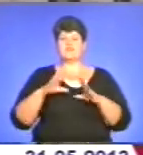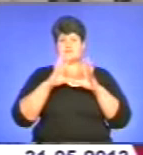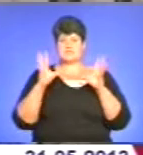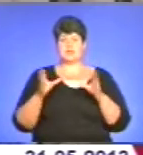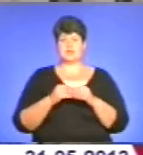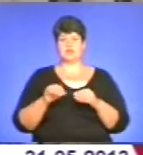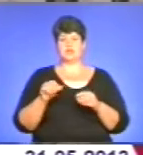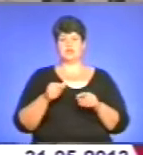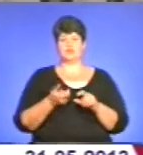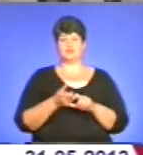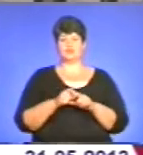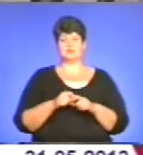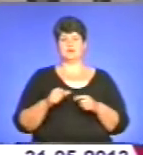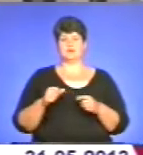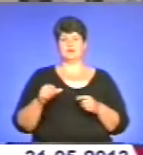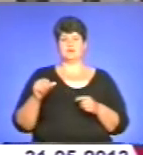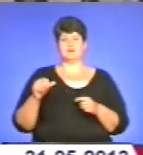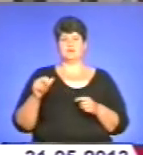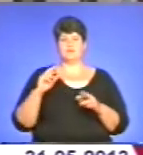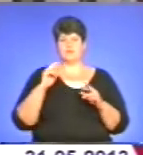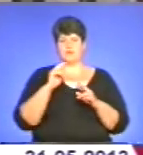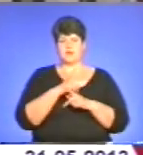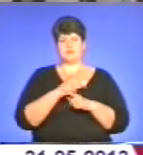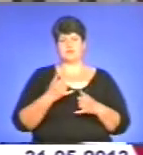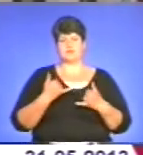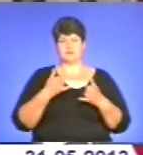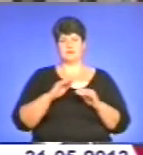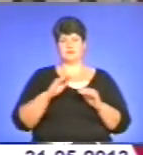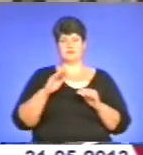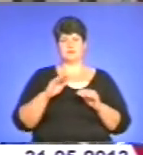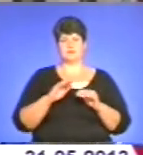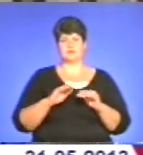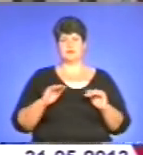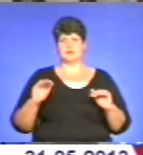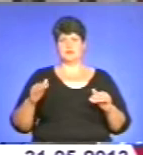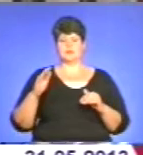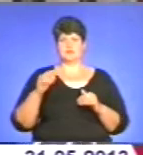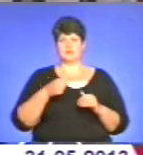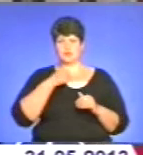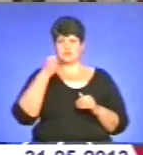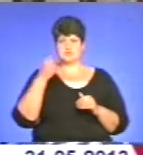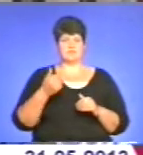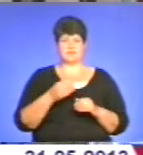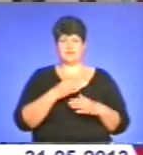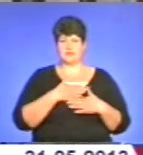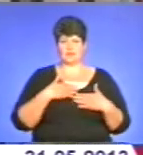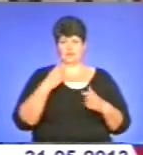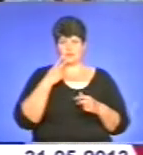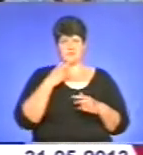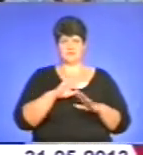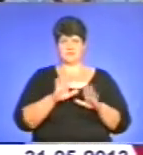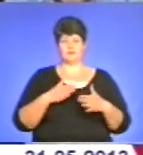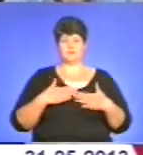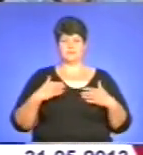воно дуже шкодить, ну, людям і довкіллю. Ви ніколи не пробували палити? Ні. І не бажаєте? Ні, ще не хочу.